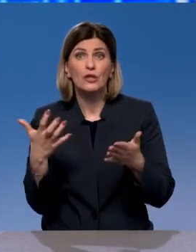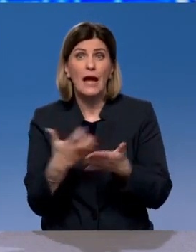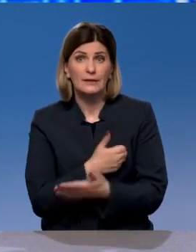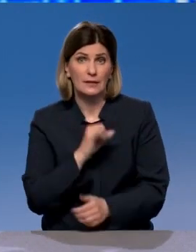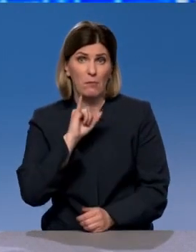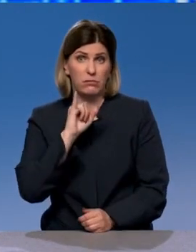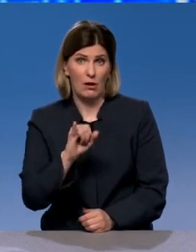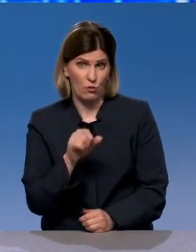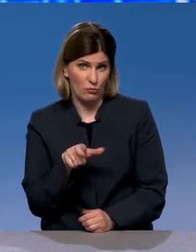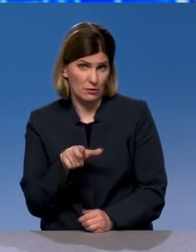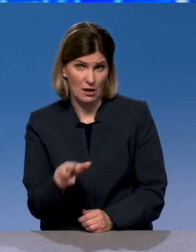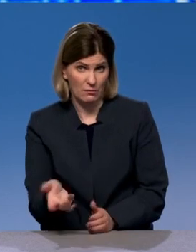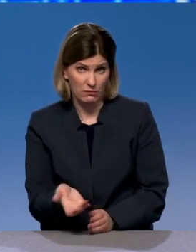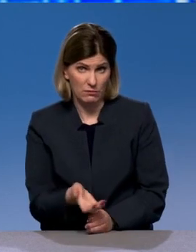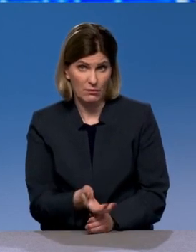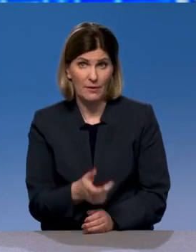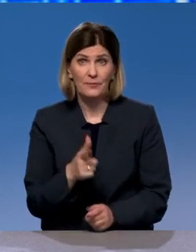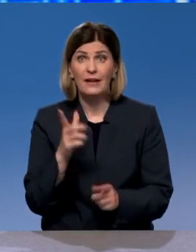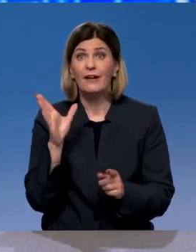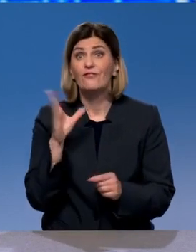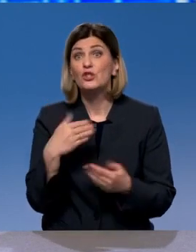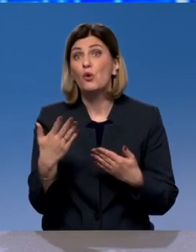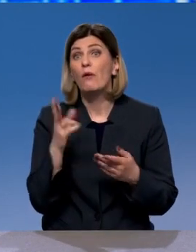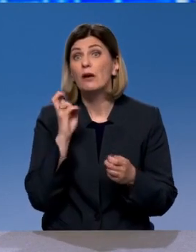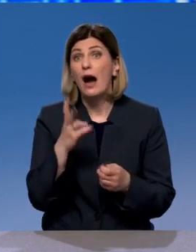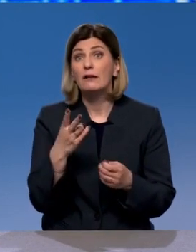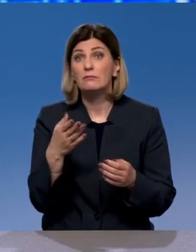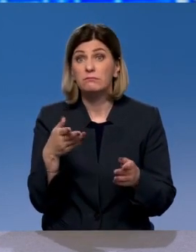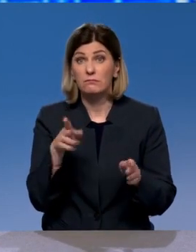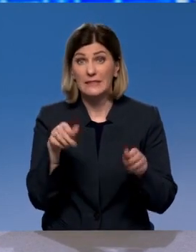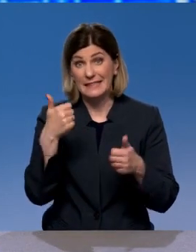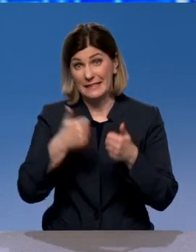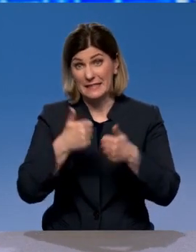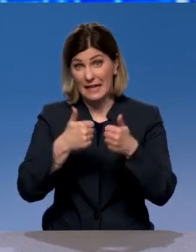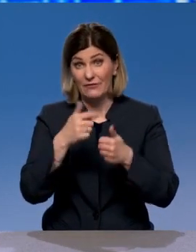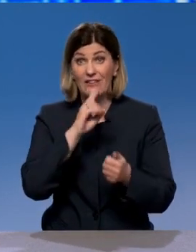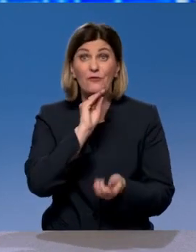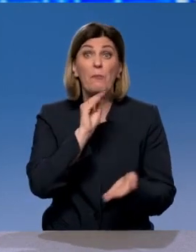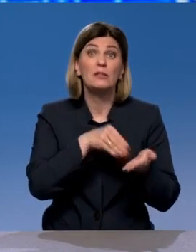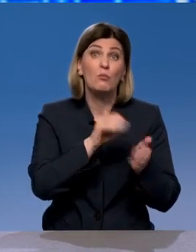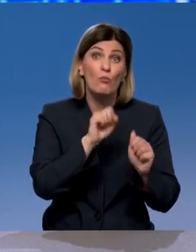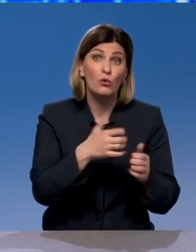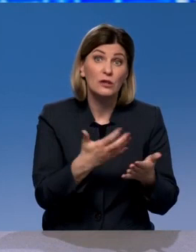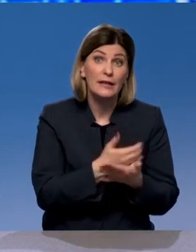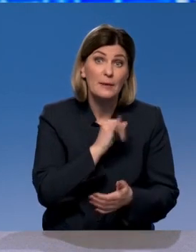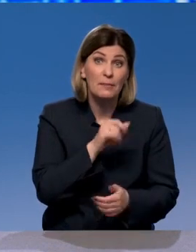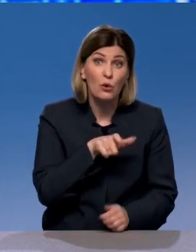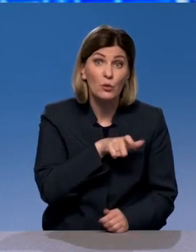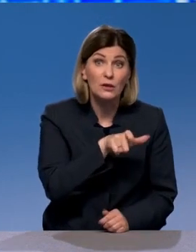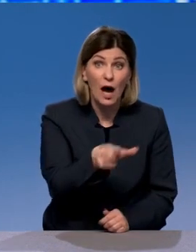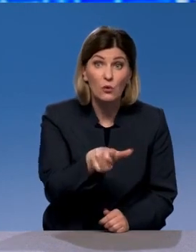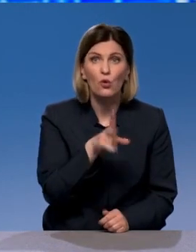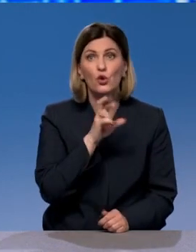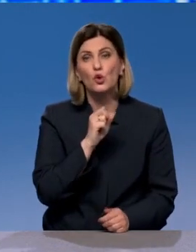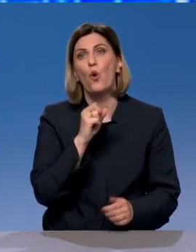на первое место в рейтинге. Да, вопрос в соотношении. Конечно, и в Петербурге можно найти плохую дорогу, но в целом там основные дороги более-менее